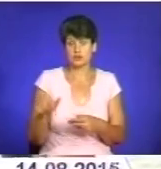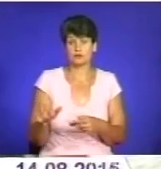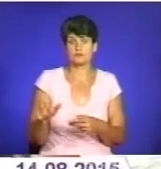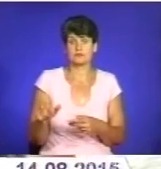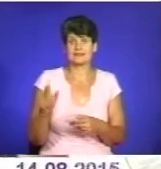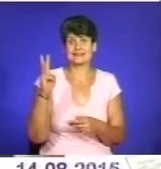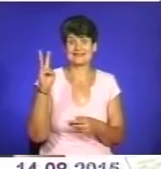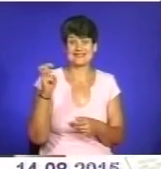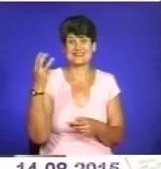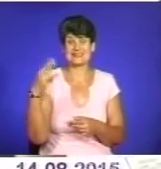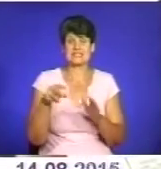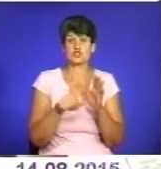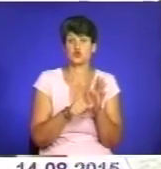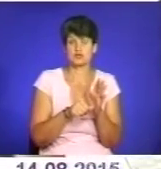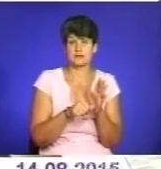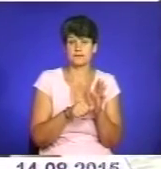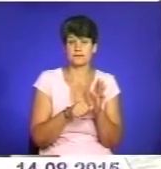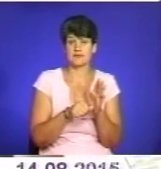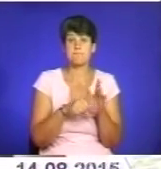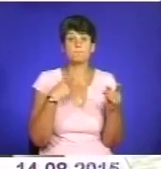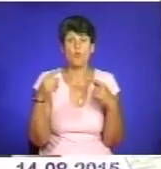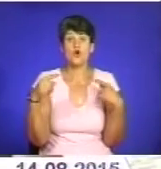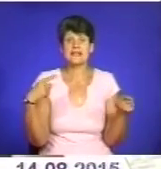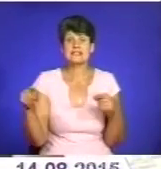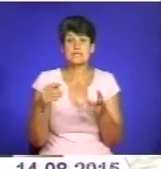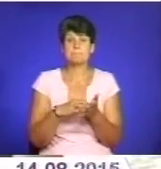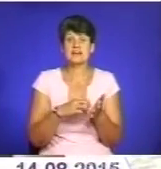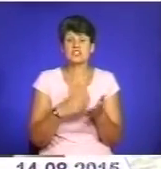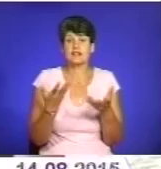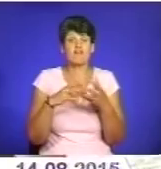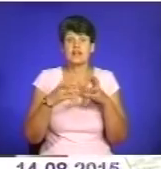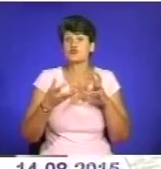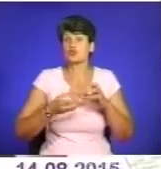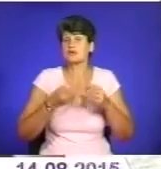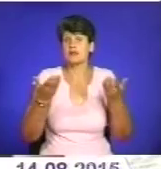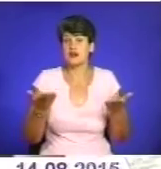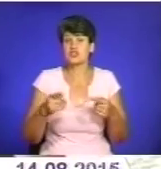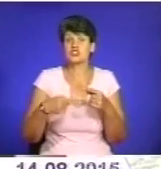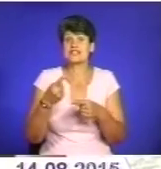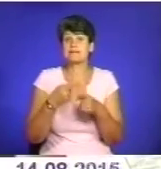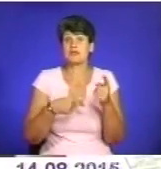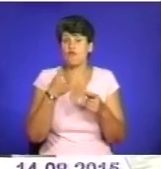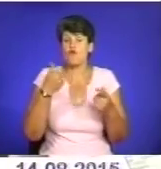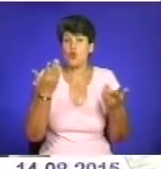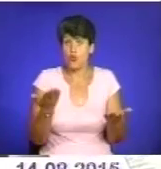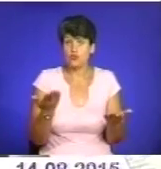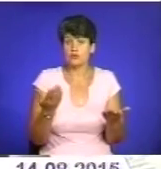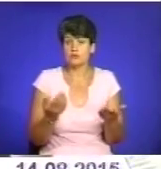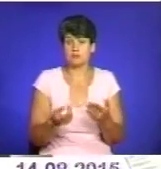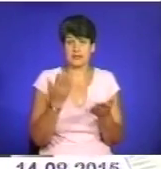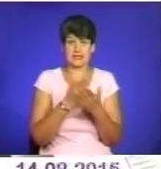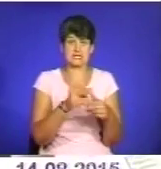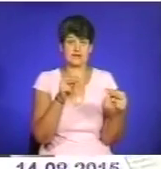336. Ну і по різним причинам, в результаті чомусь через пів року ми стаємо